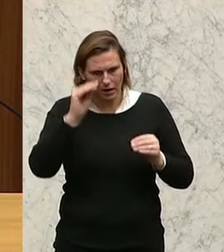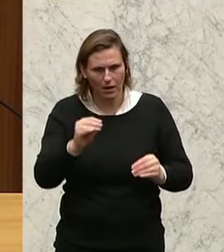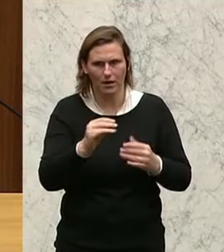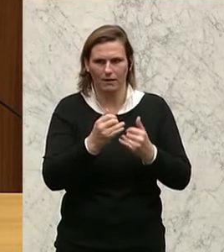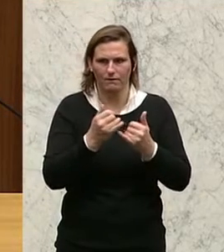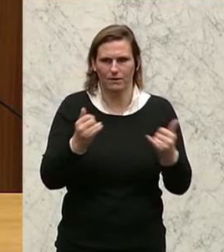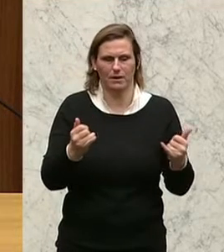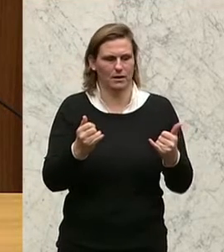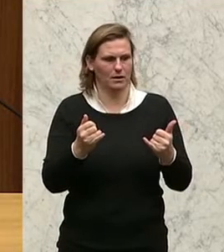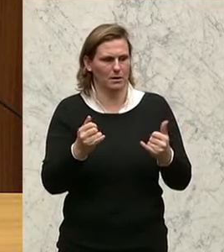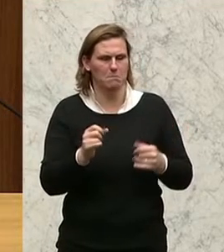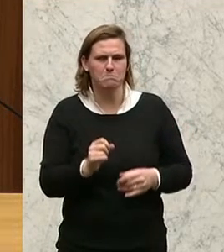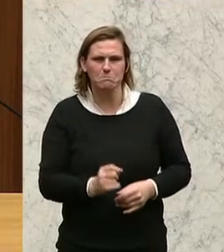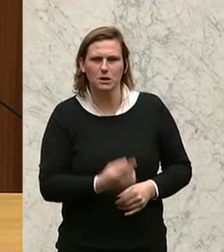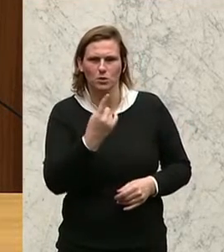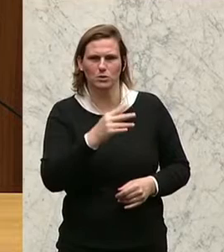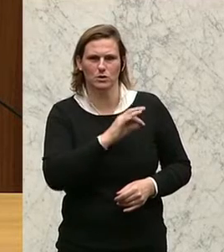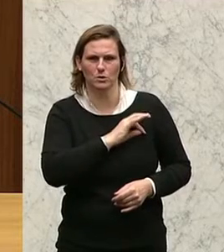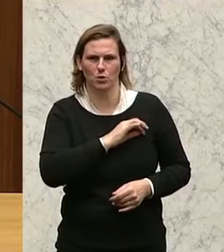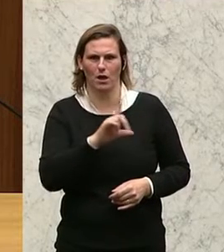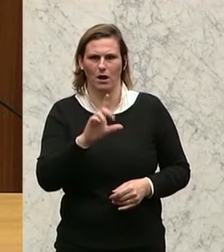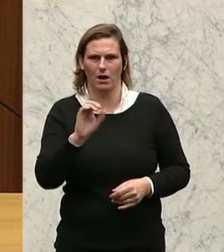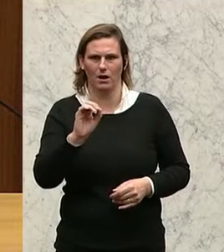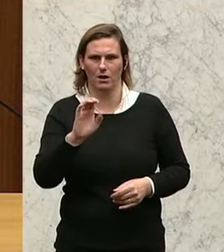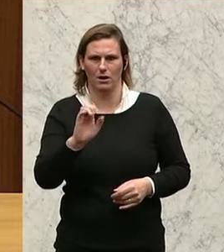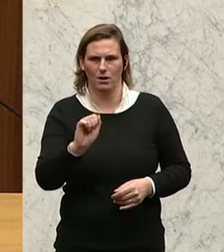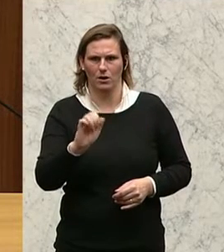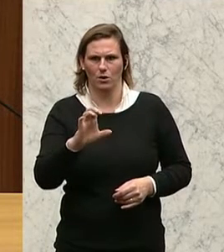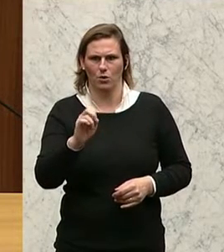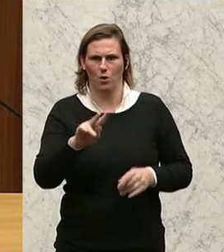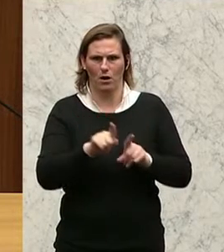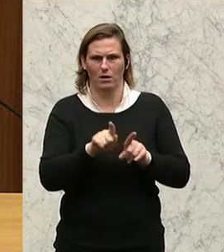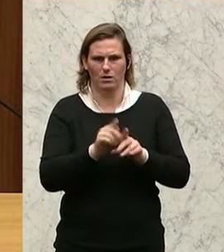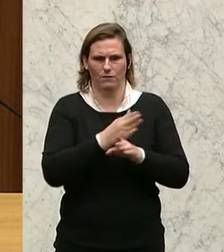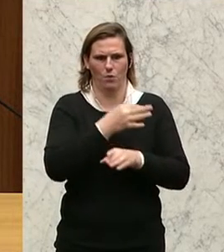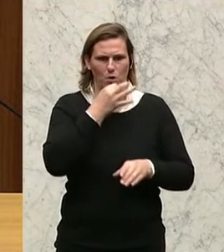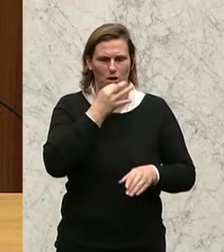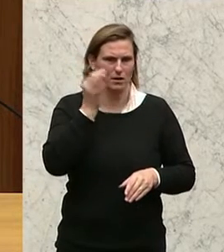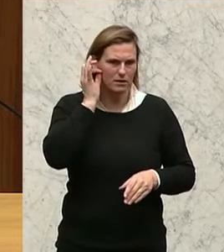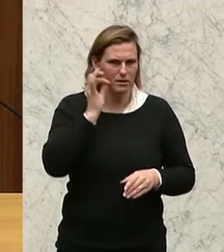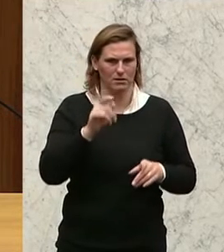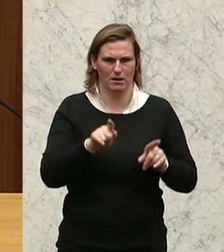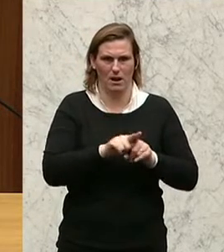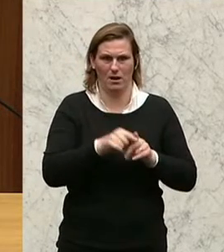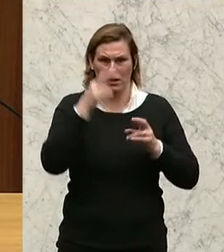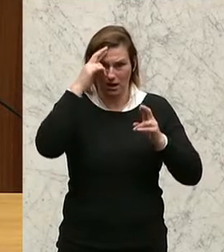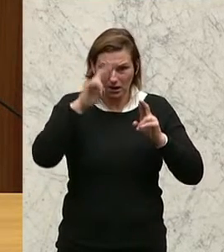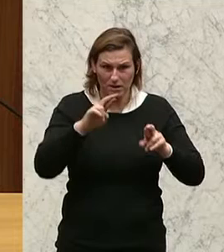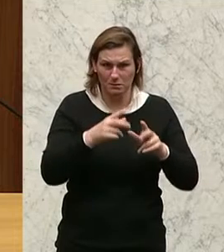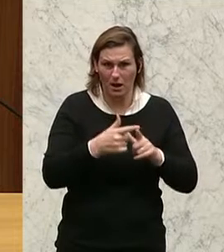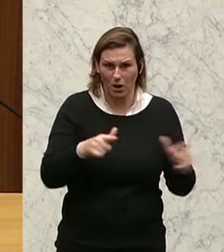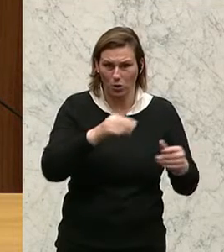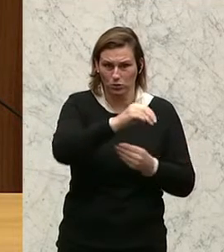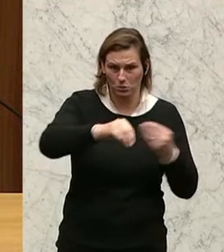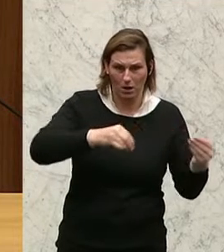dieses Mal besonders hervorgehoben durch den Kollegen Loacker, kann mich meiner Vorrednerin nur anschließen, wie respektlos hier mit